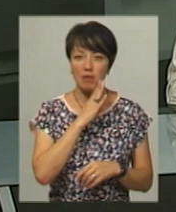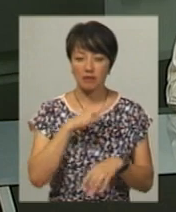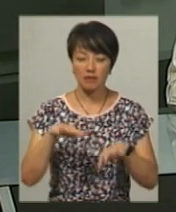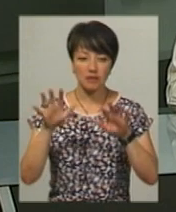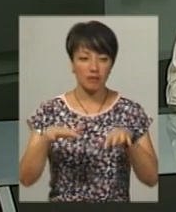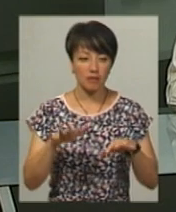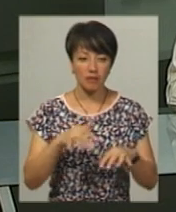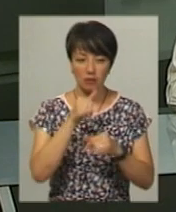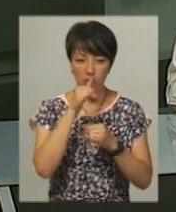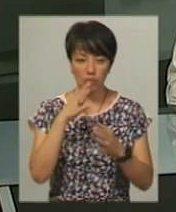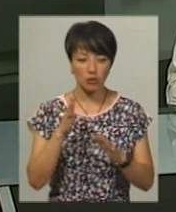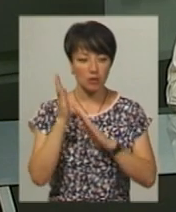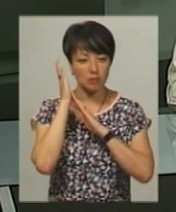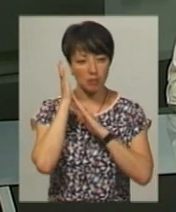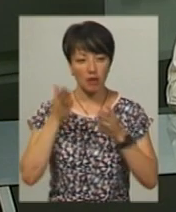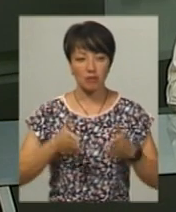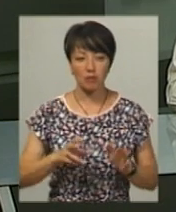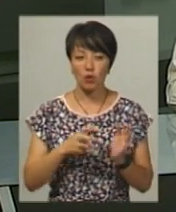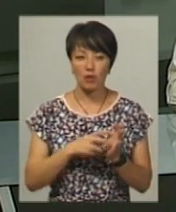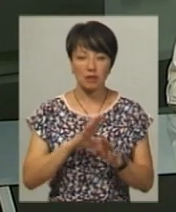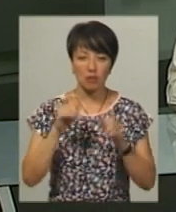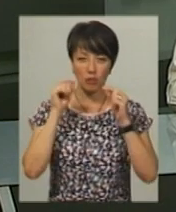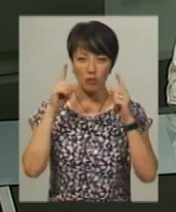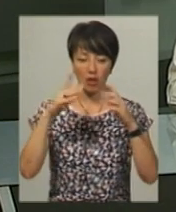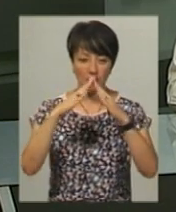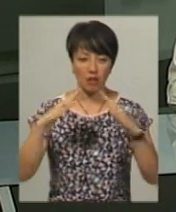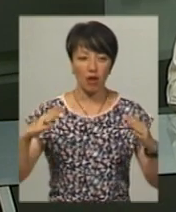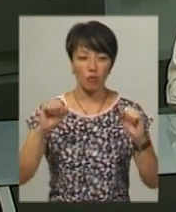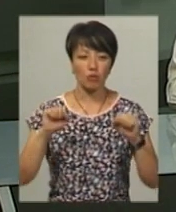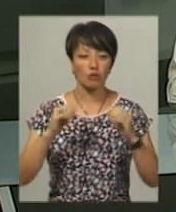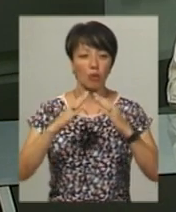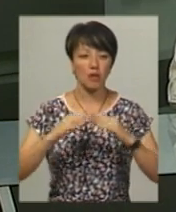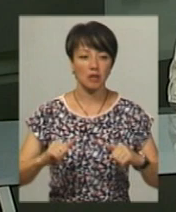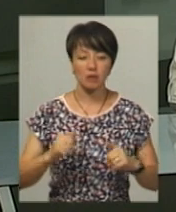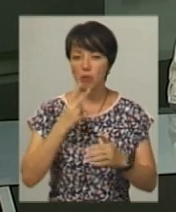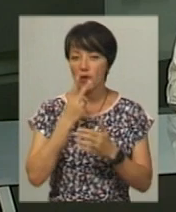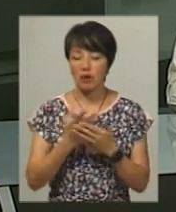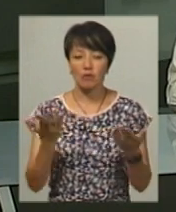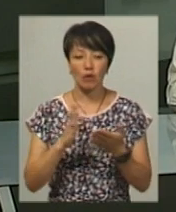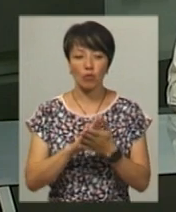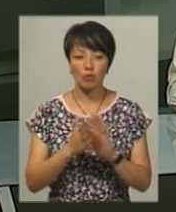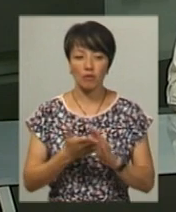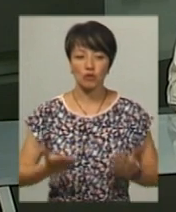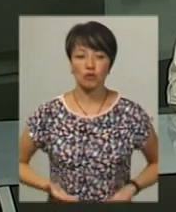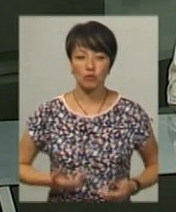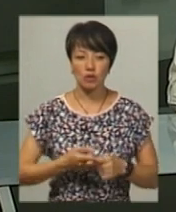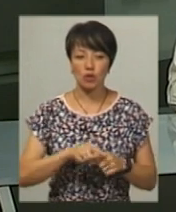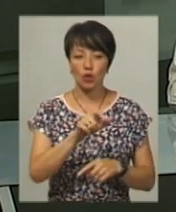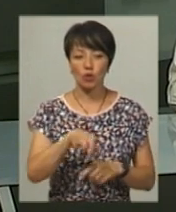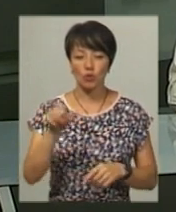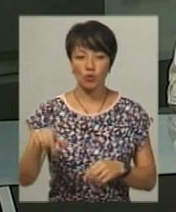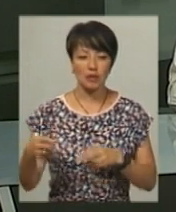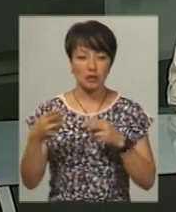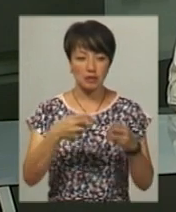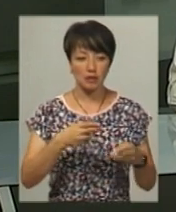наважується лягати спати, боїться не прокинутися, бо дах може обвалитися. Поглянути, в яких умовах живуть ці люди, в Юхимівці